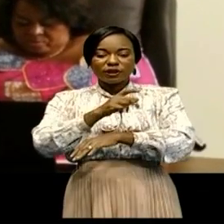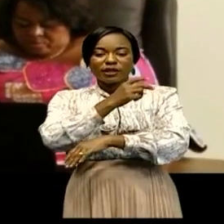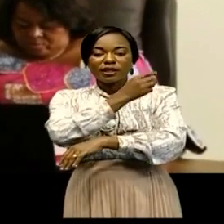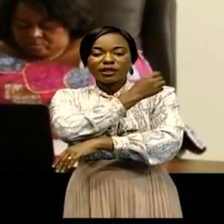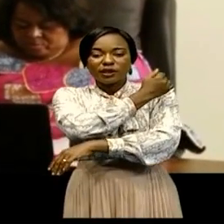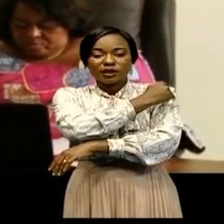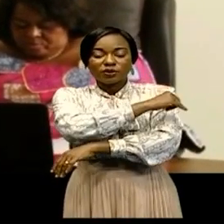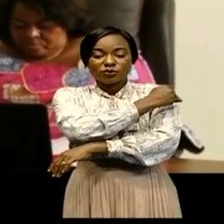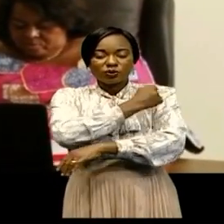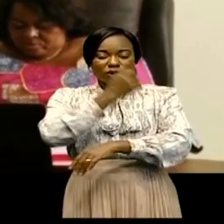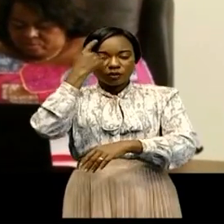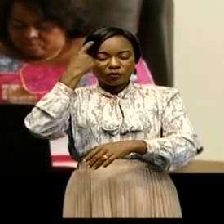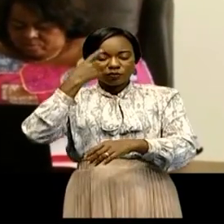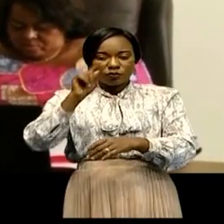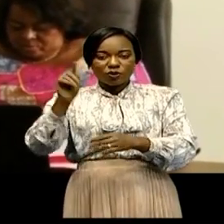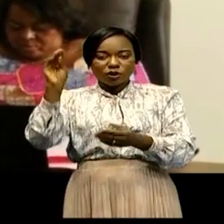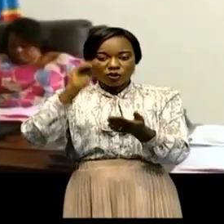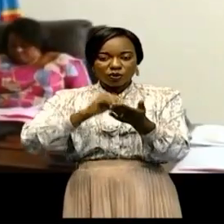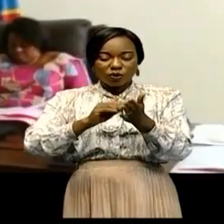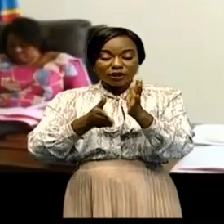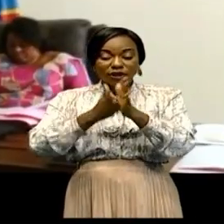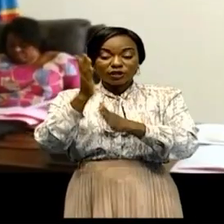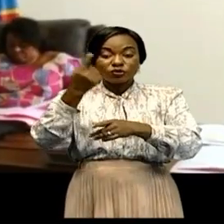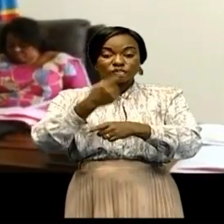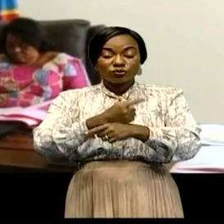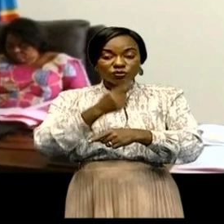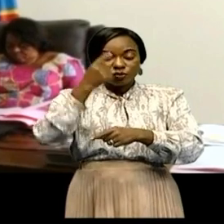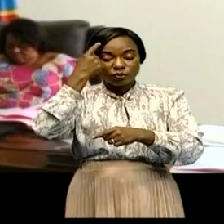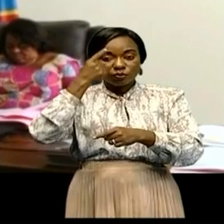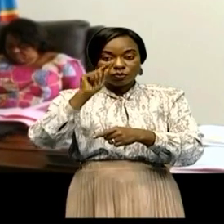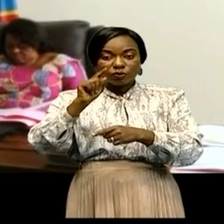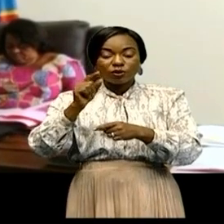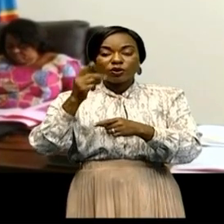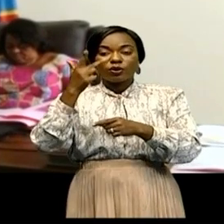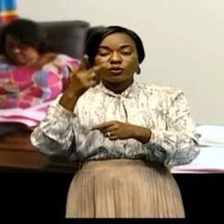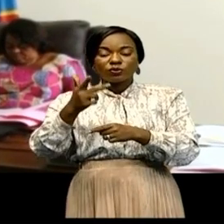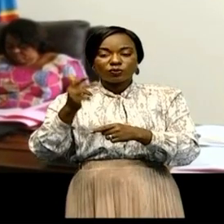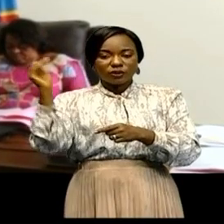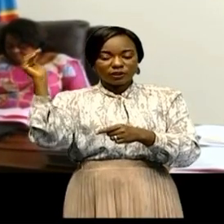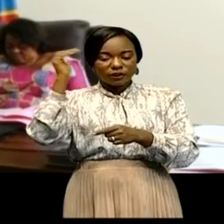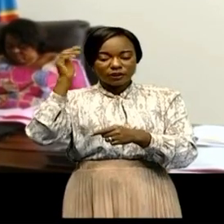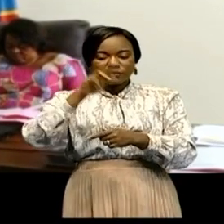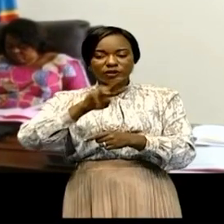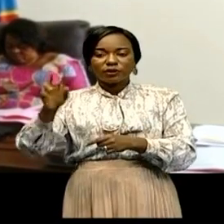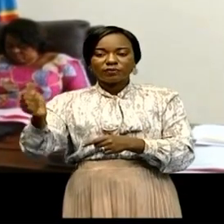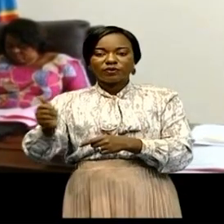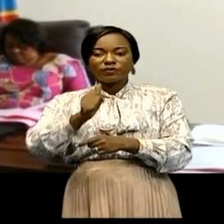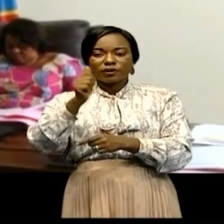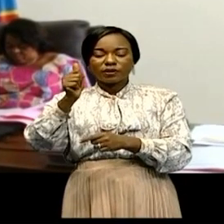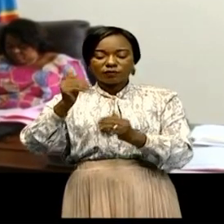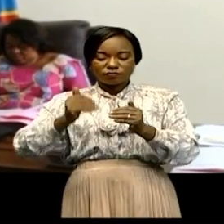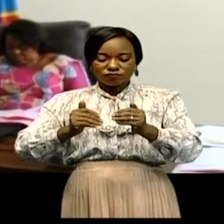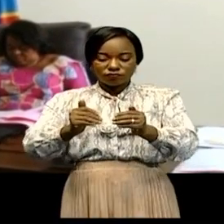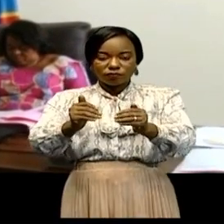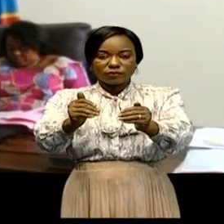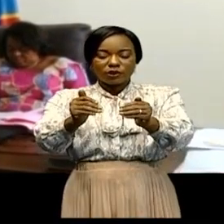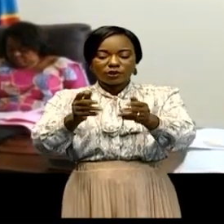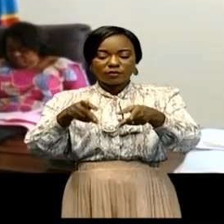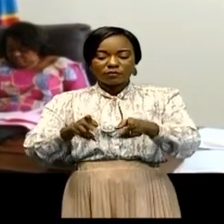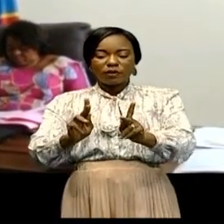pour une période de 15 jours prenant court le 3 décembre 2021. Cette prorogation permettra